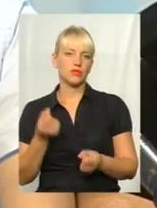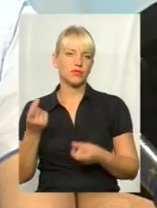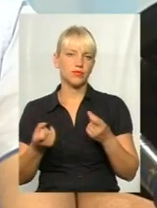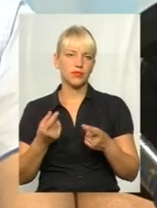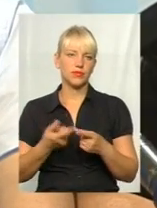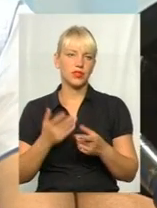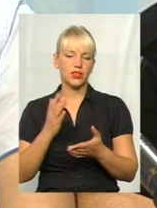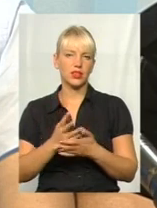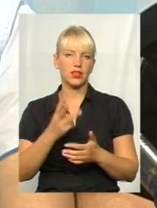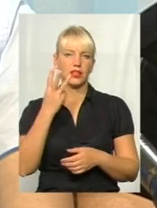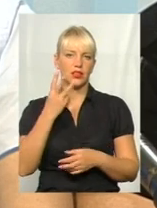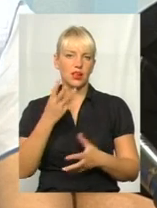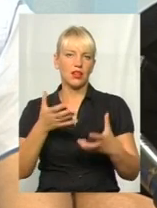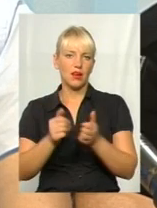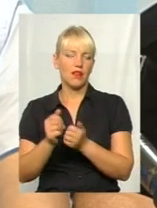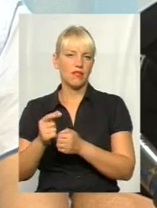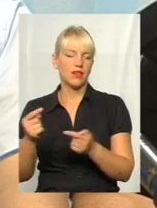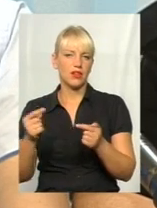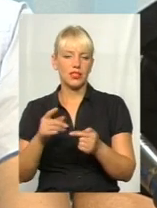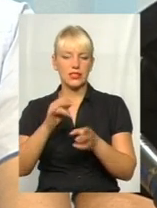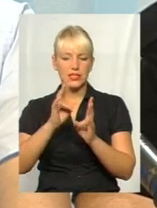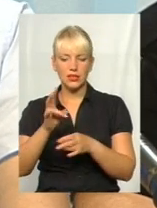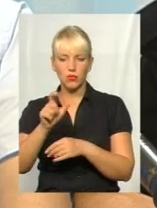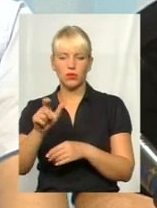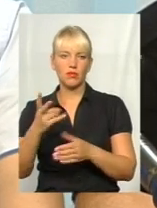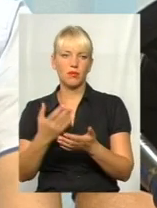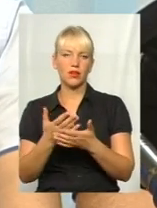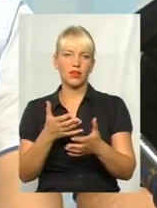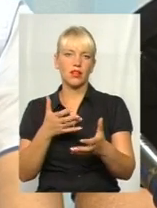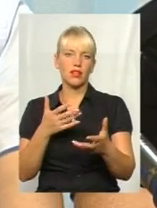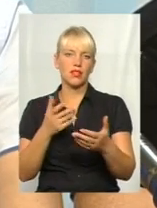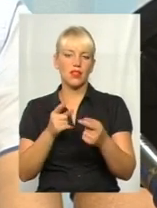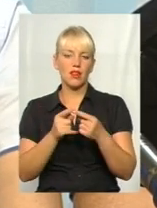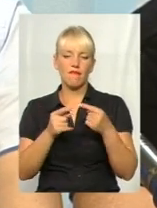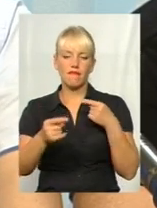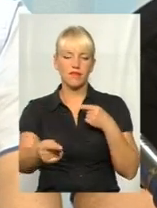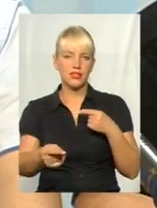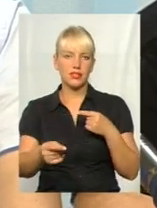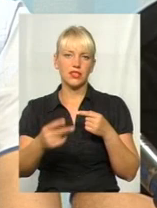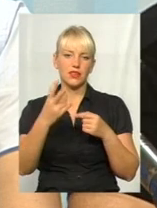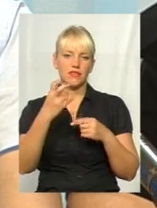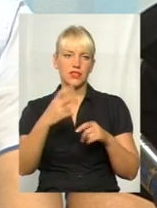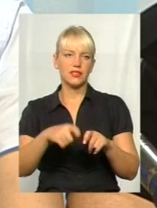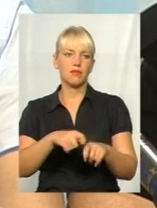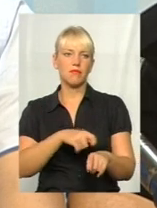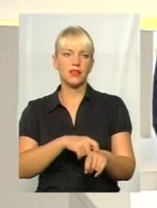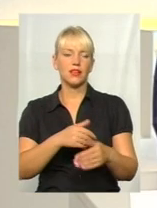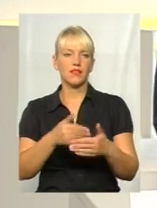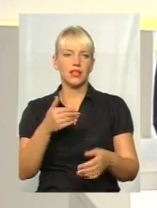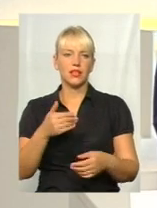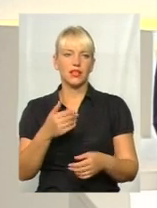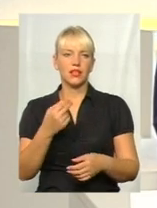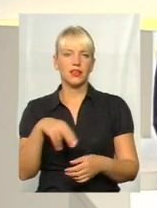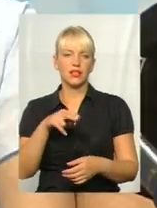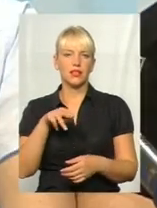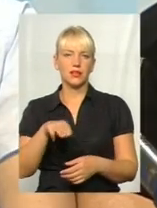три дорожньо-транспортні пригоди з потерпілими на відстані 200 метрів від самого місця ДТП. Три чи не менше